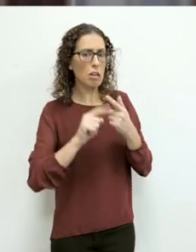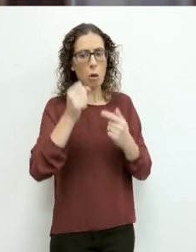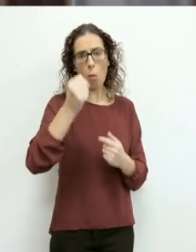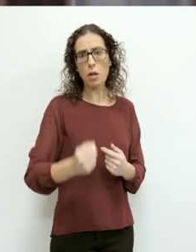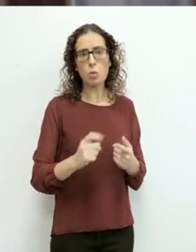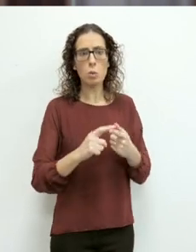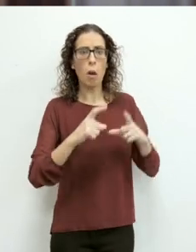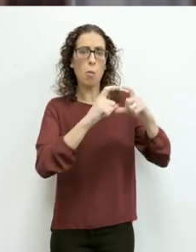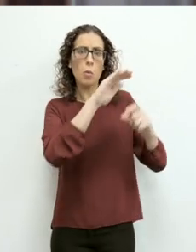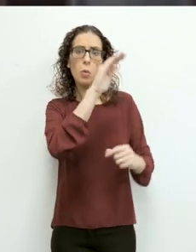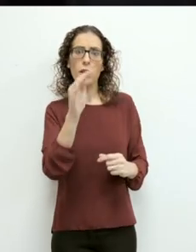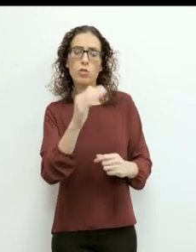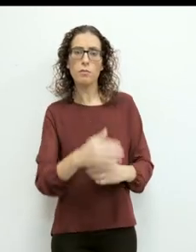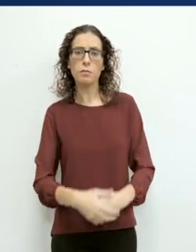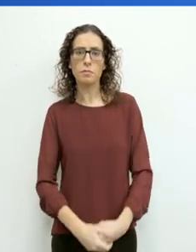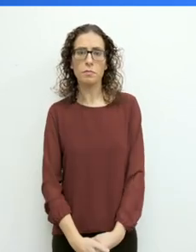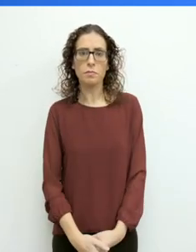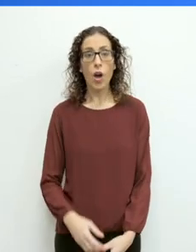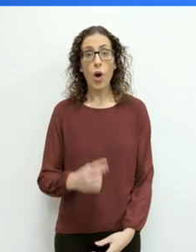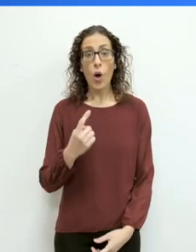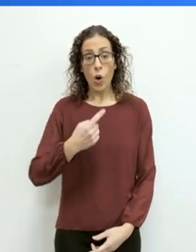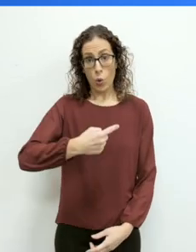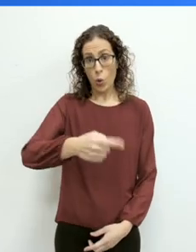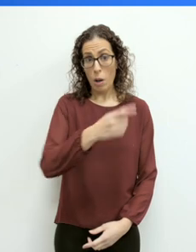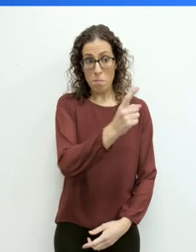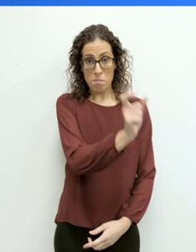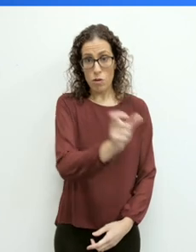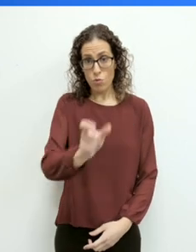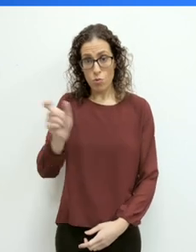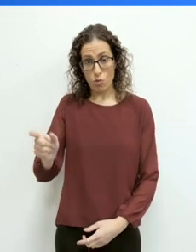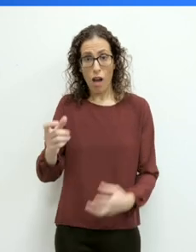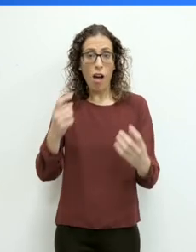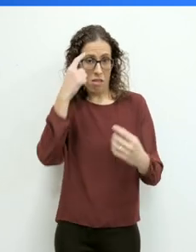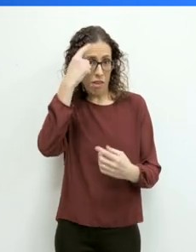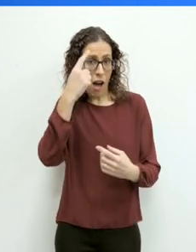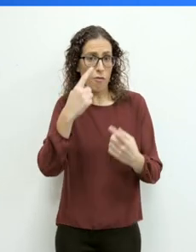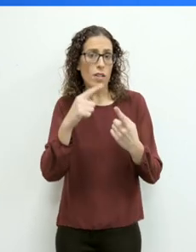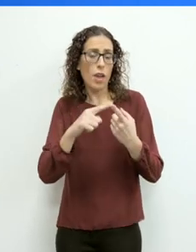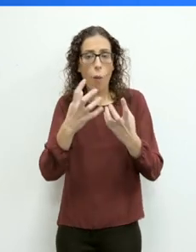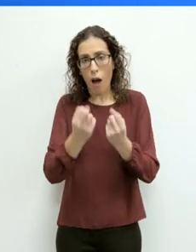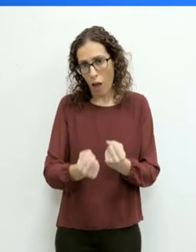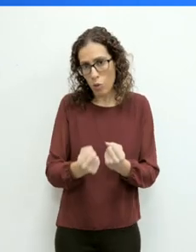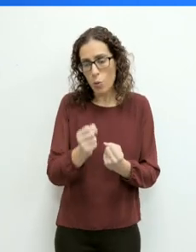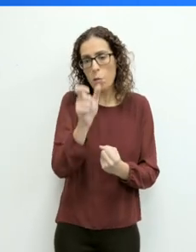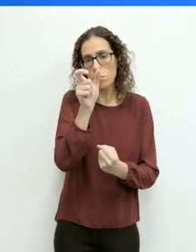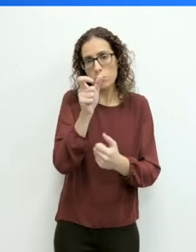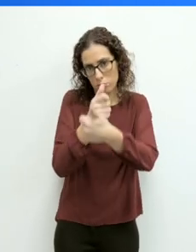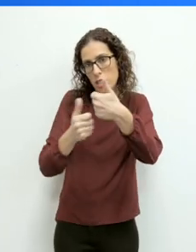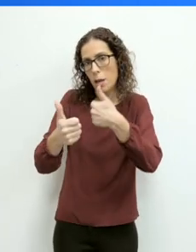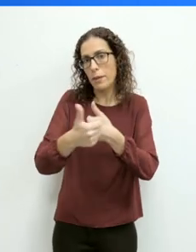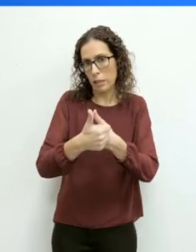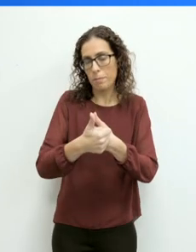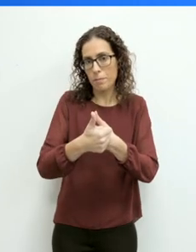-hearingate, il-blue-batch, jow il-winter. Kul biħet wahda minna għandu jawjaf l-šaħat il-li għandu disabilita.